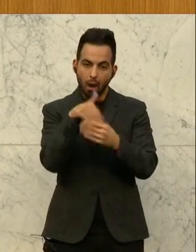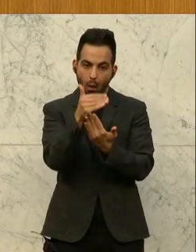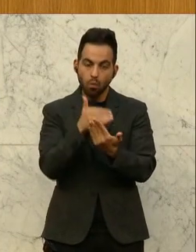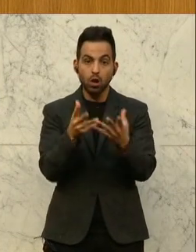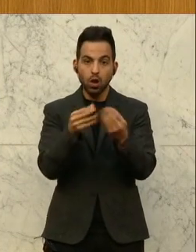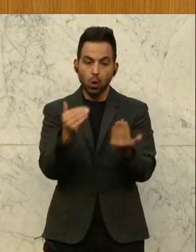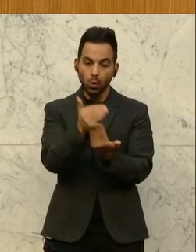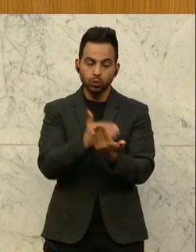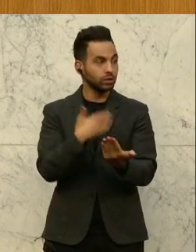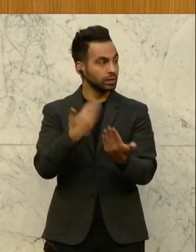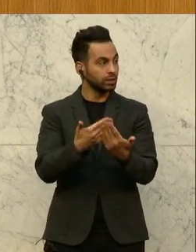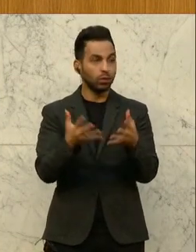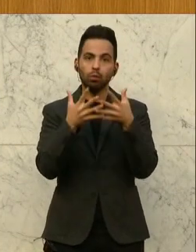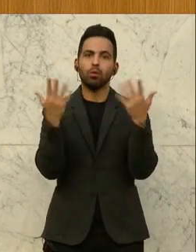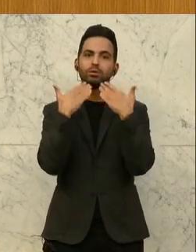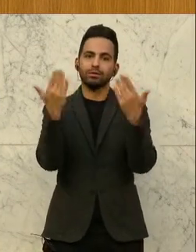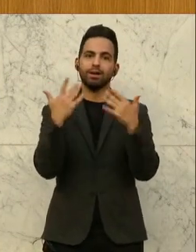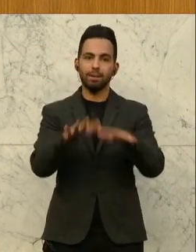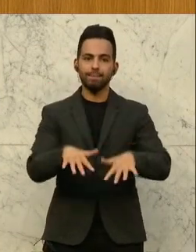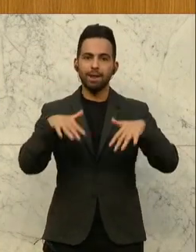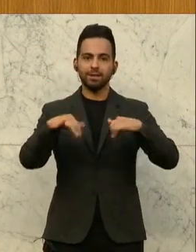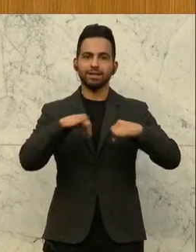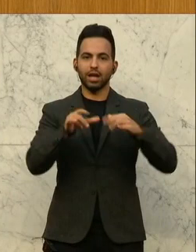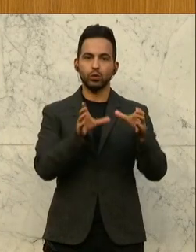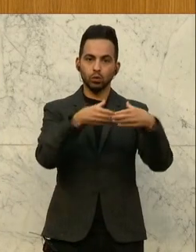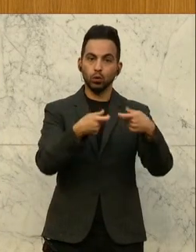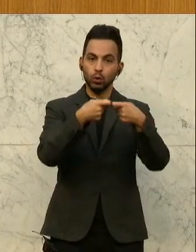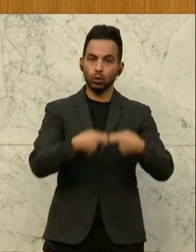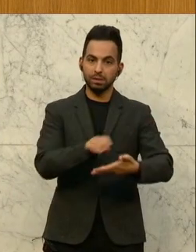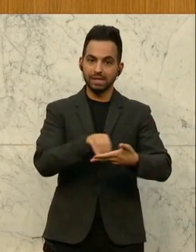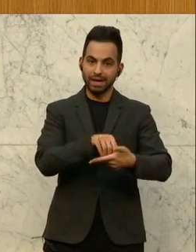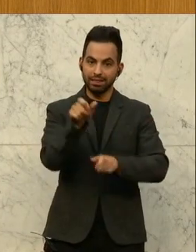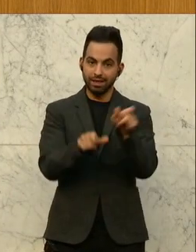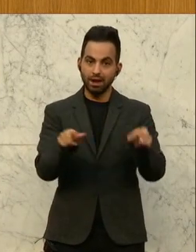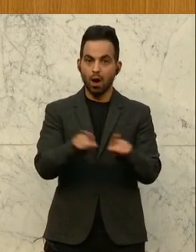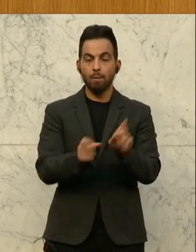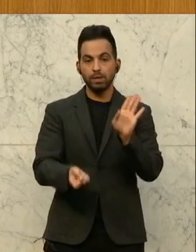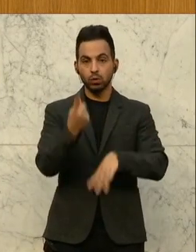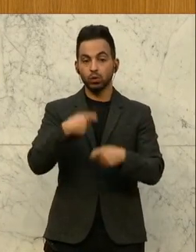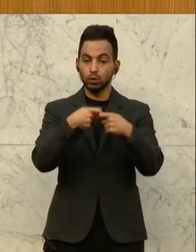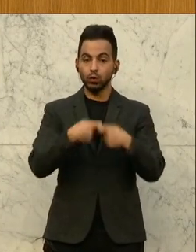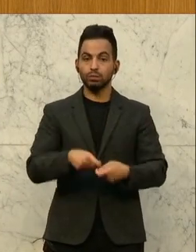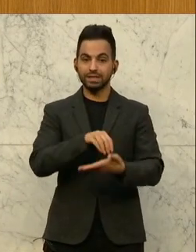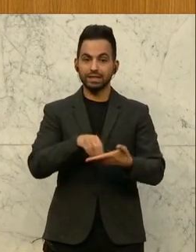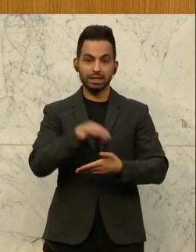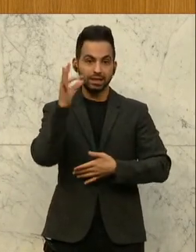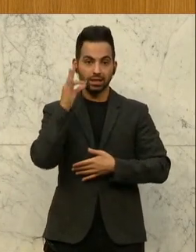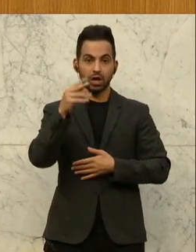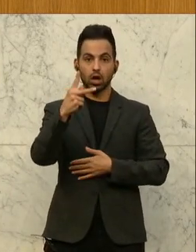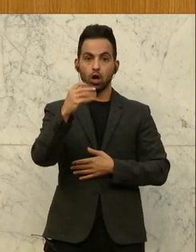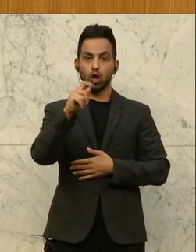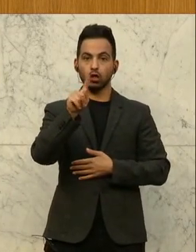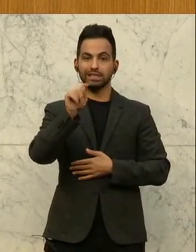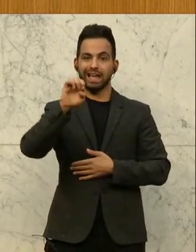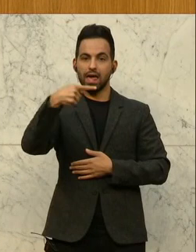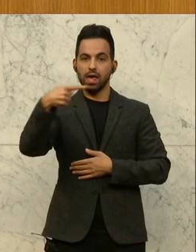Deshalb ein großes Danke an die Parlamentsdirektion, an unsere Clubssekretärinnen und im Speziellen an die Clubssekretärin Dr. Gabriele Kotzecker, die